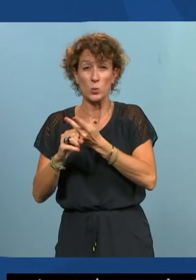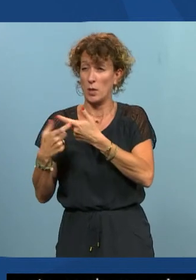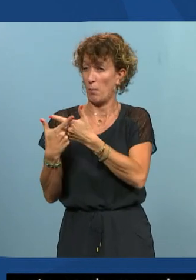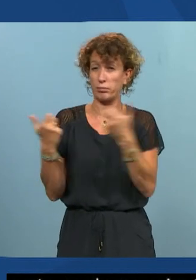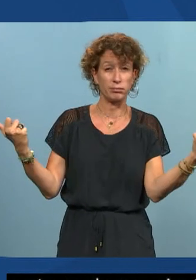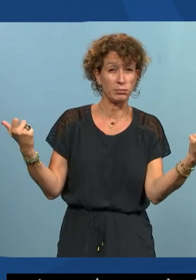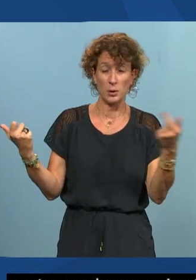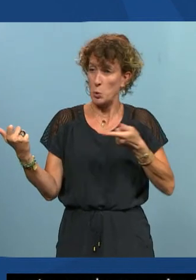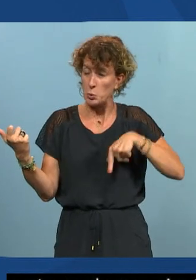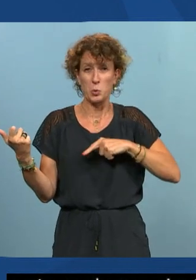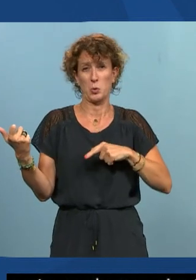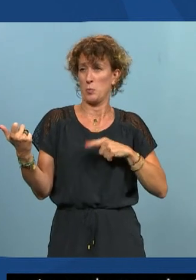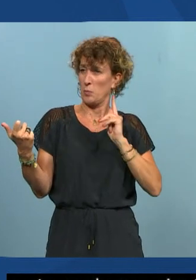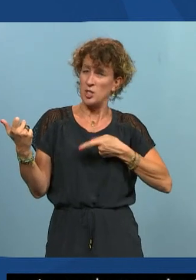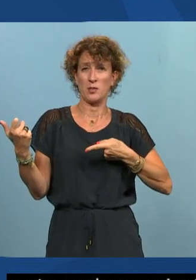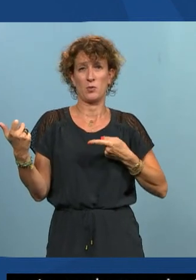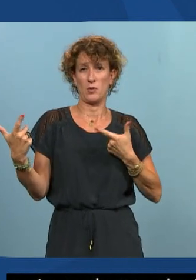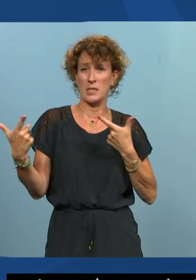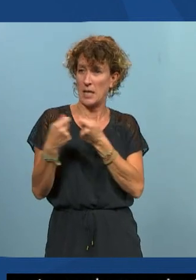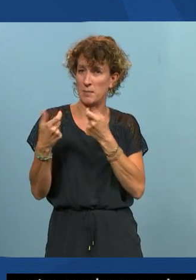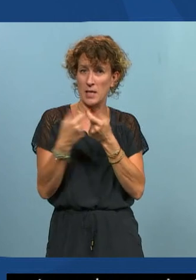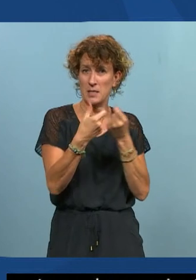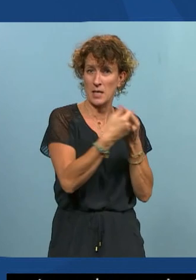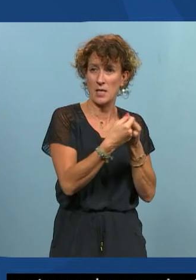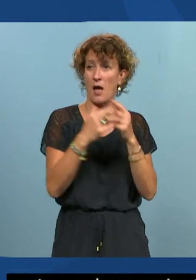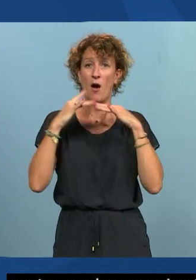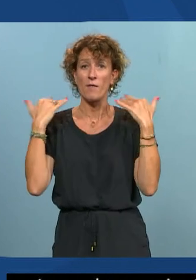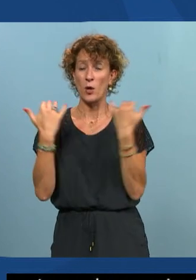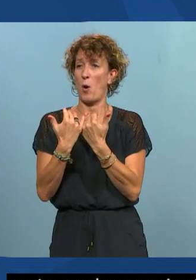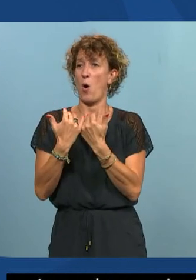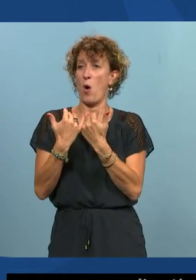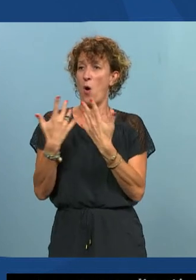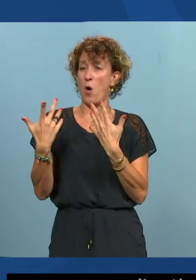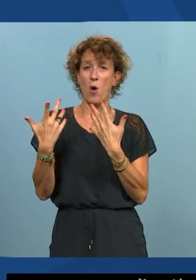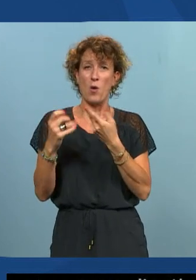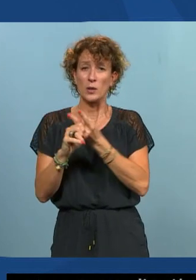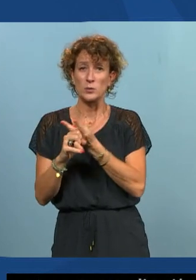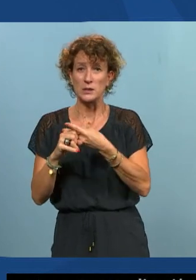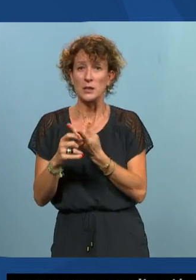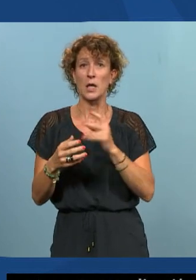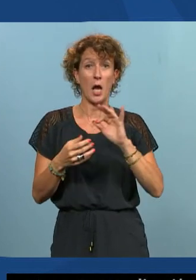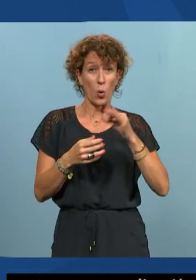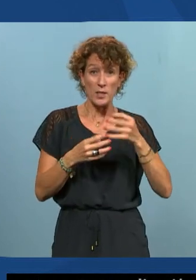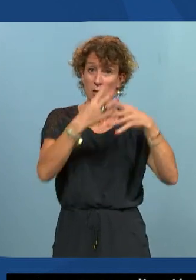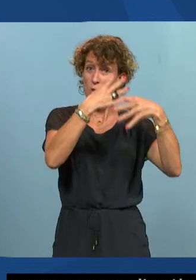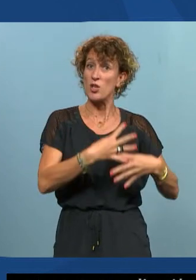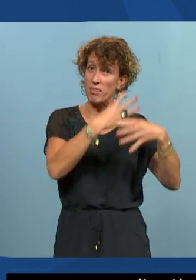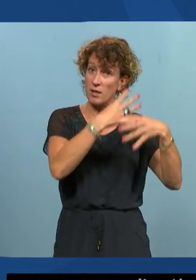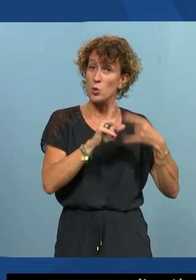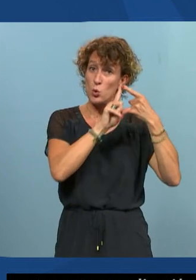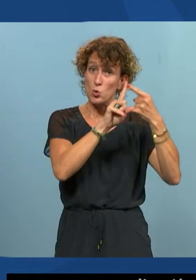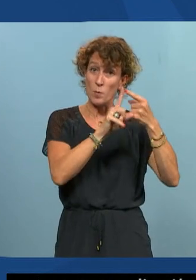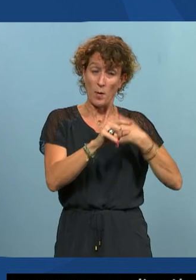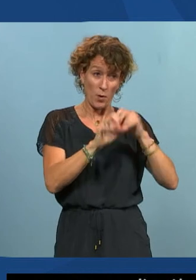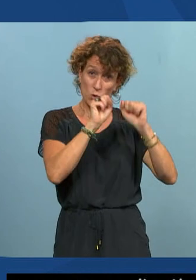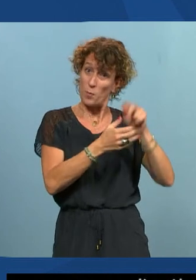est obligé de s'adapter sans cesse à des environnements et à des outils oui le chat écrit de Zoom est accessible littéralement je peux lire avec